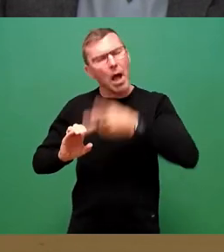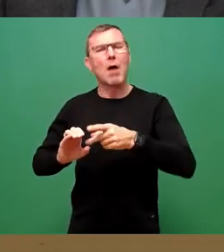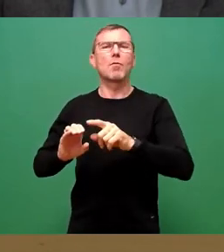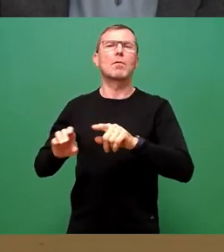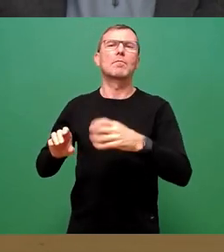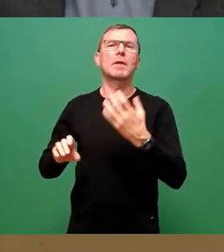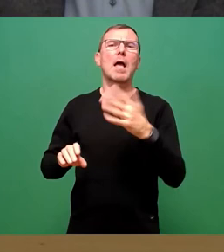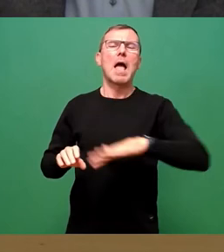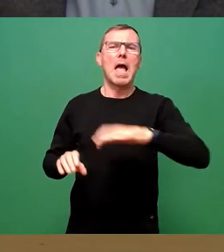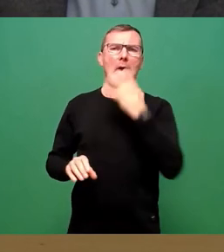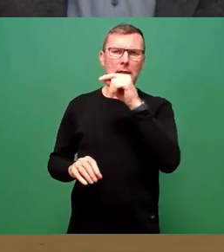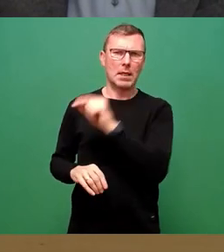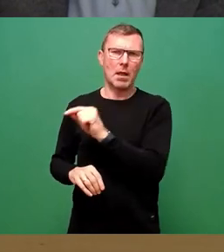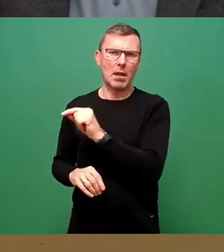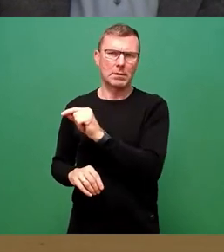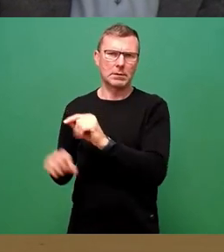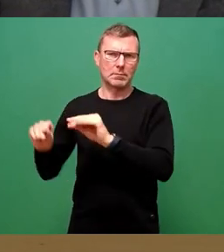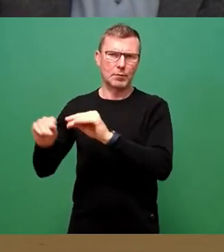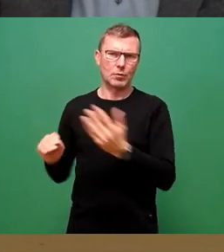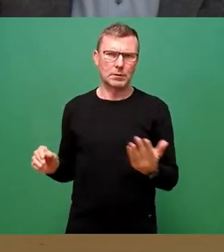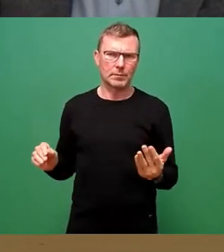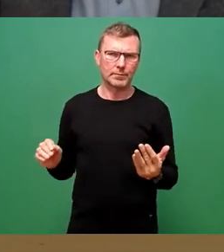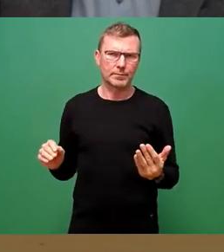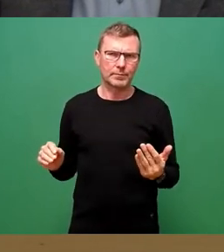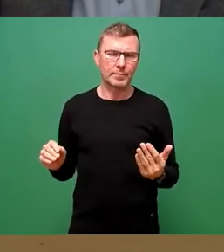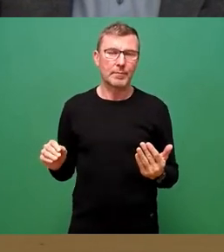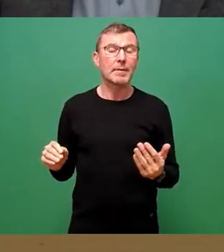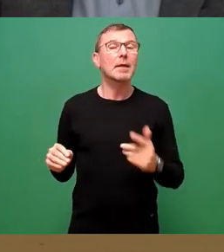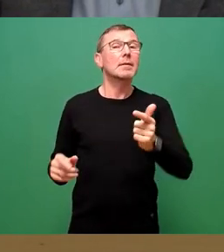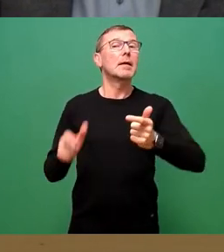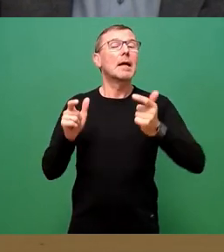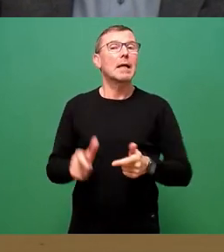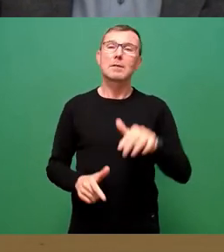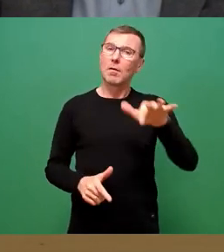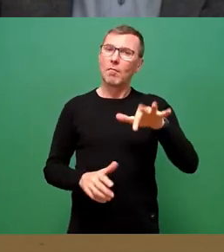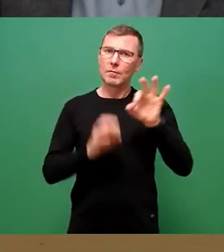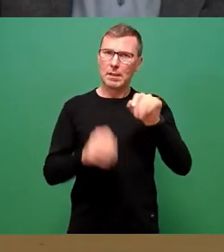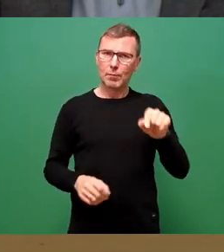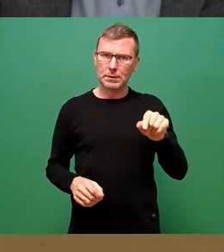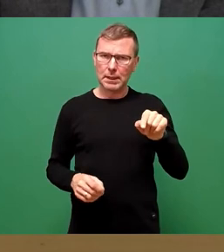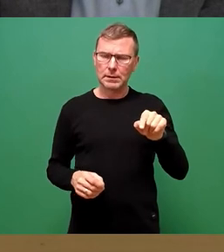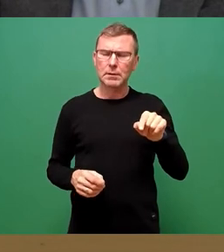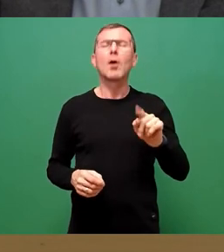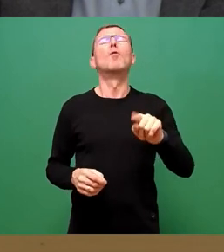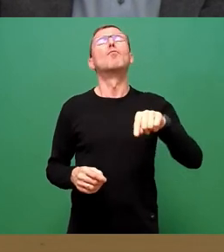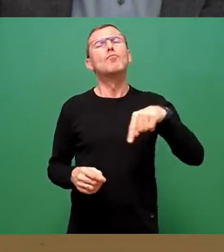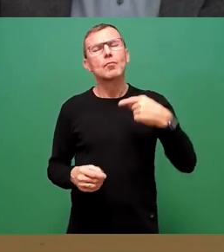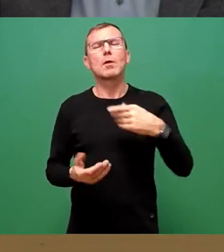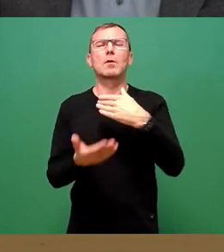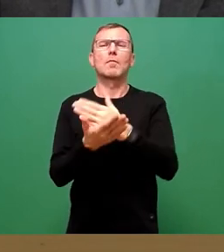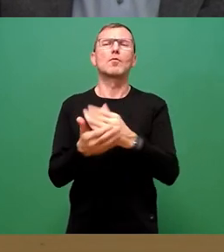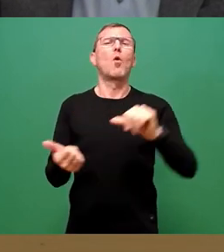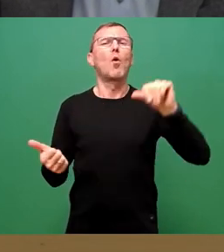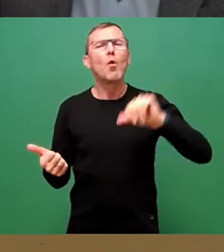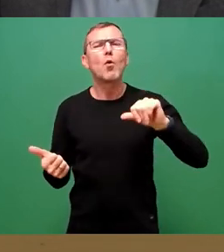Erdgas basiert. Die restlichen 15 Prozent verteilen sich dann auf Öl, auf